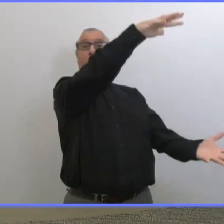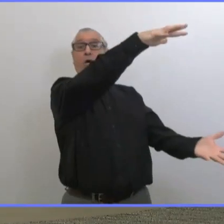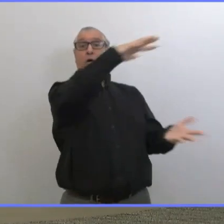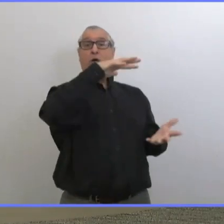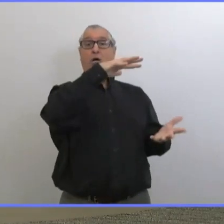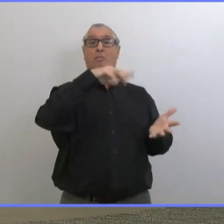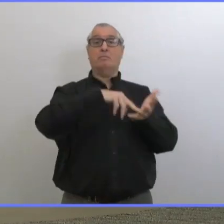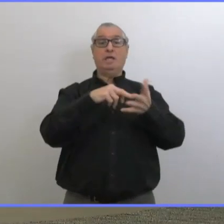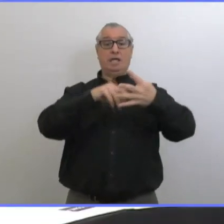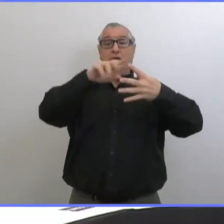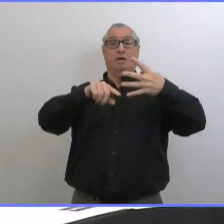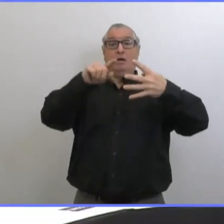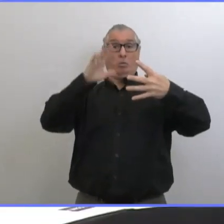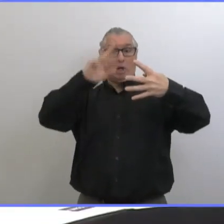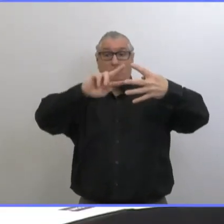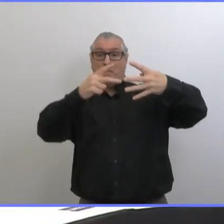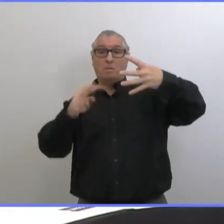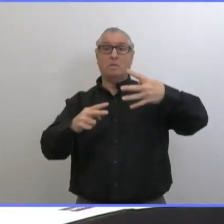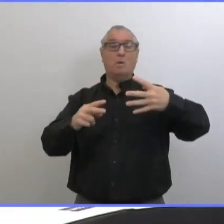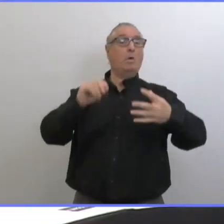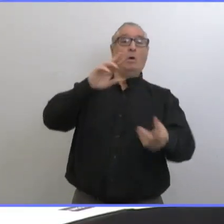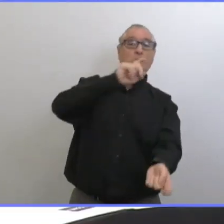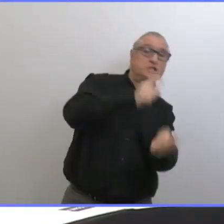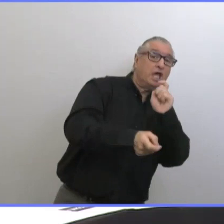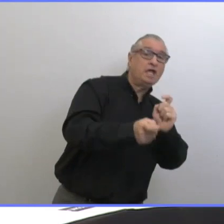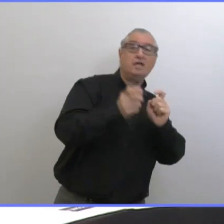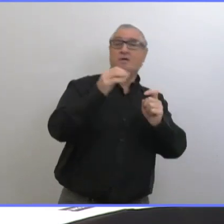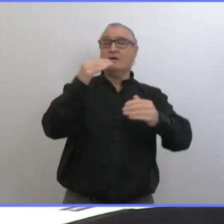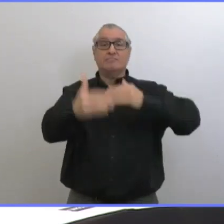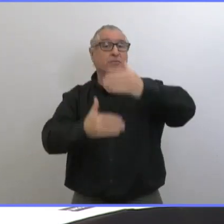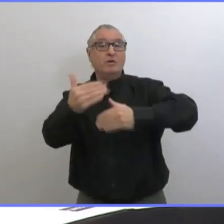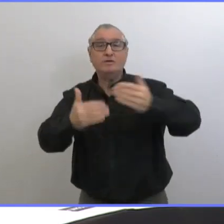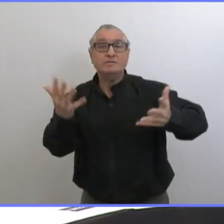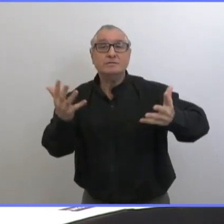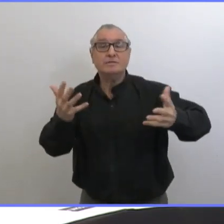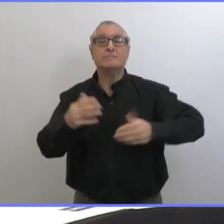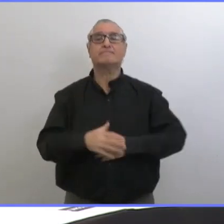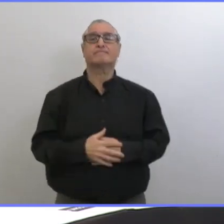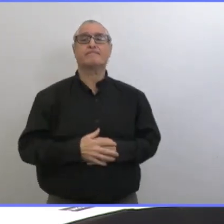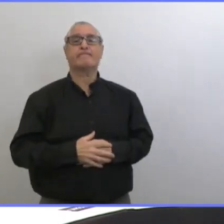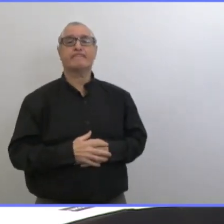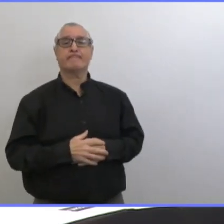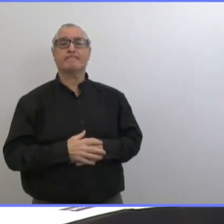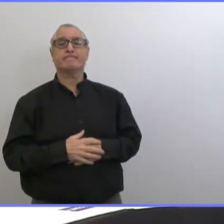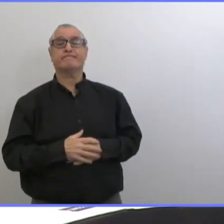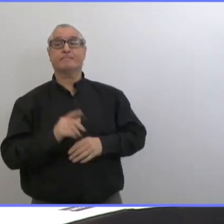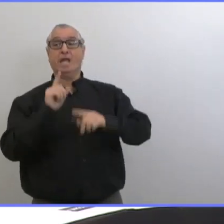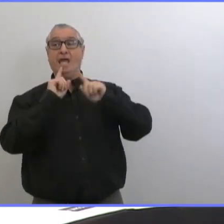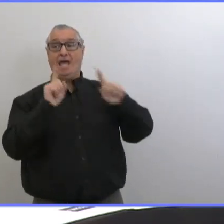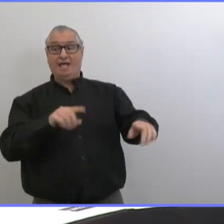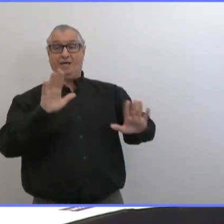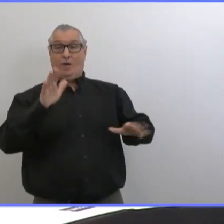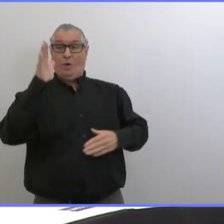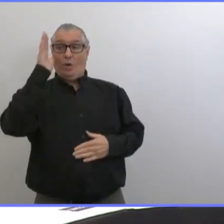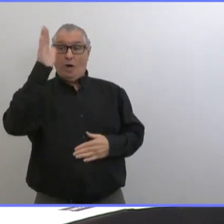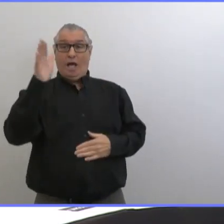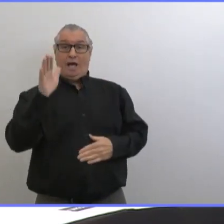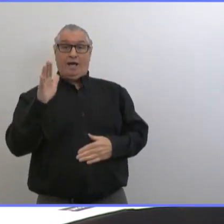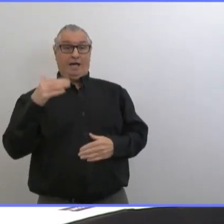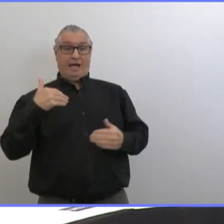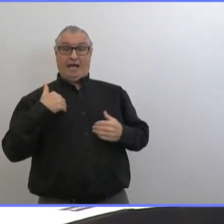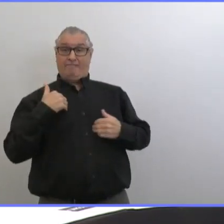les personnes qui sont dans un groupe à risque élevé mais qui sont plus jeunes. Il n'y a pas d'approche qui va pouvoir